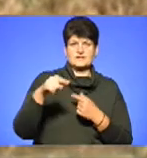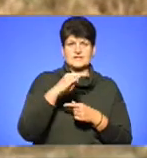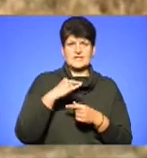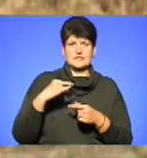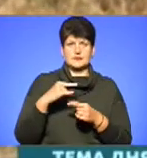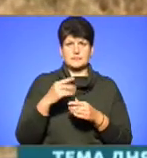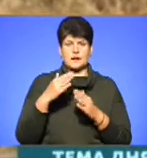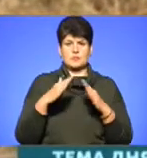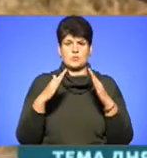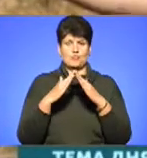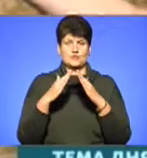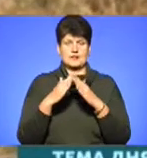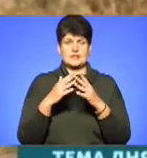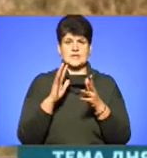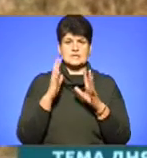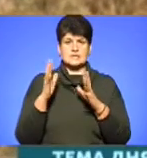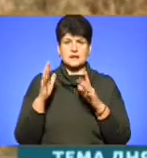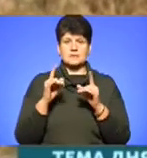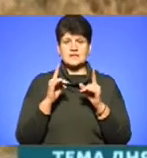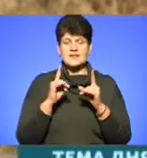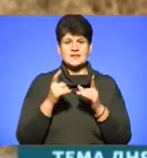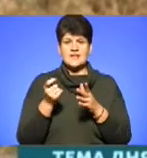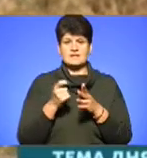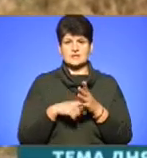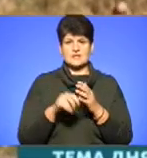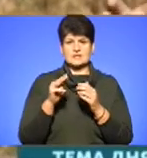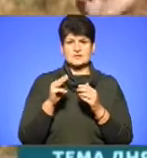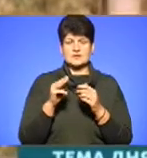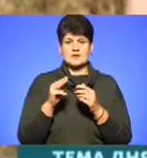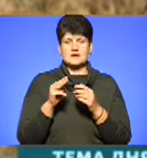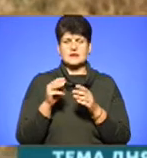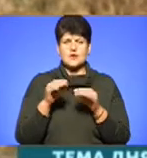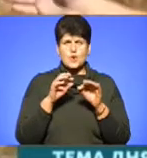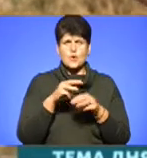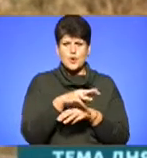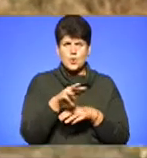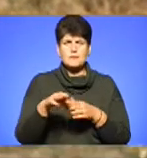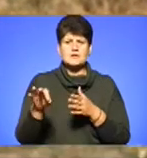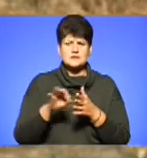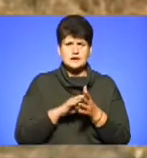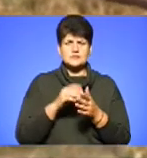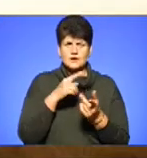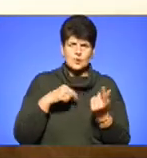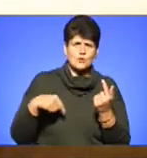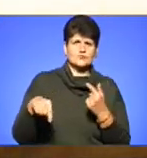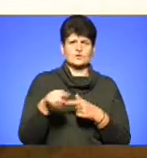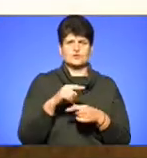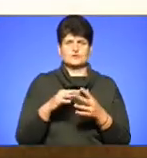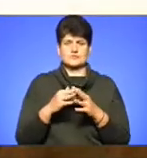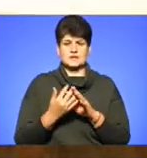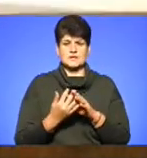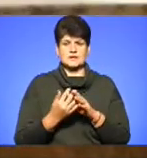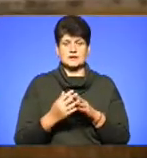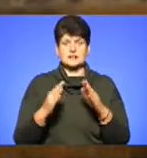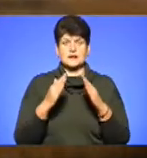будинками, над будинками, над садами. Даже не виключають тріла, кроплять зразу, от як кропив, там так і розвернувся в селі, де над самою